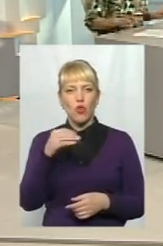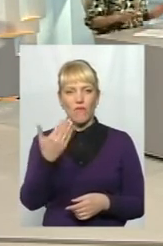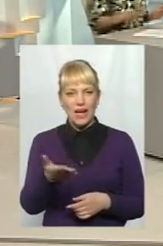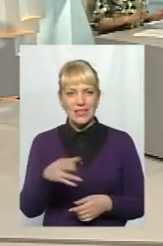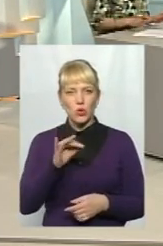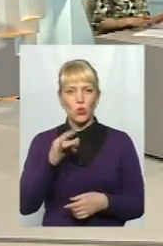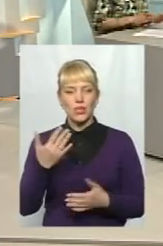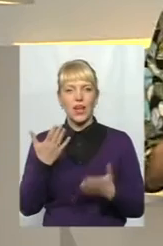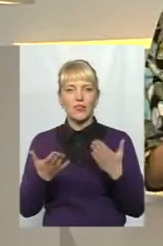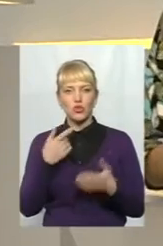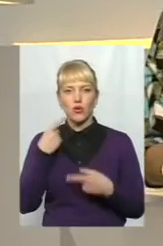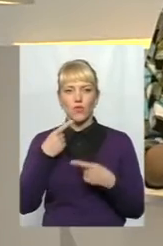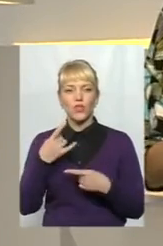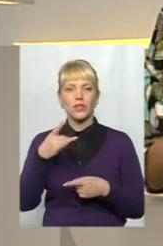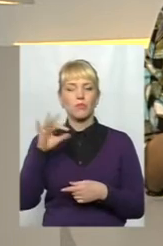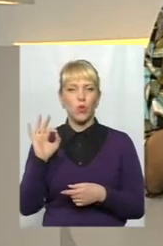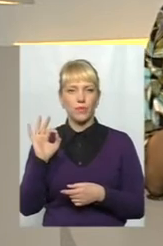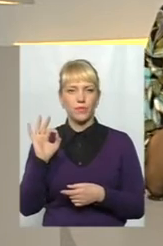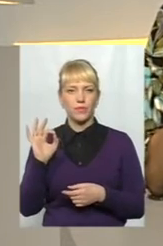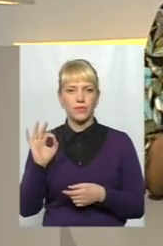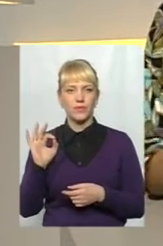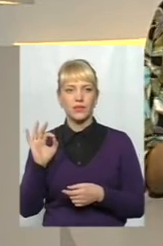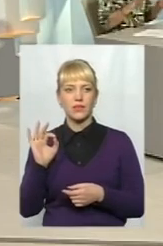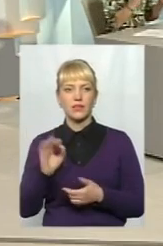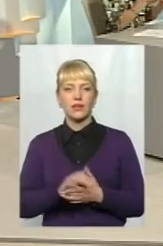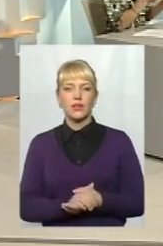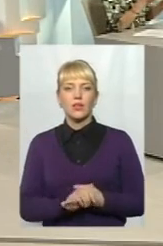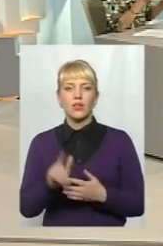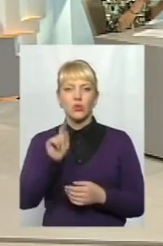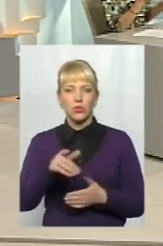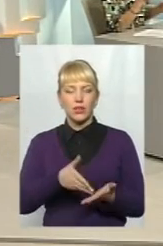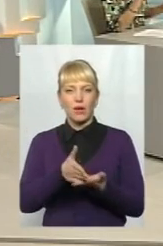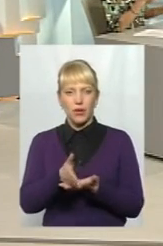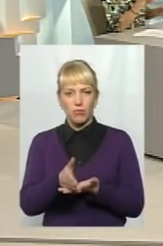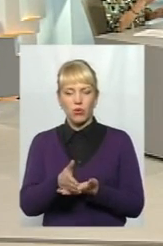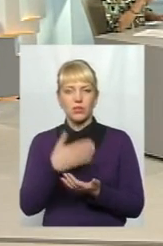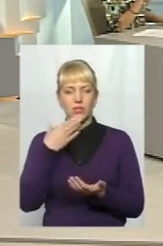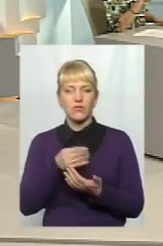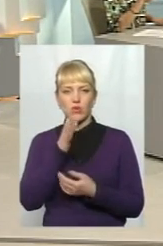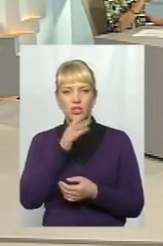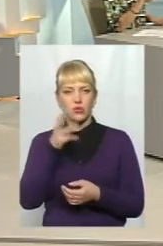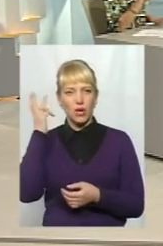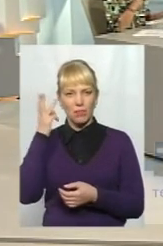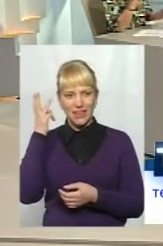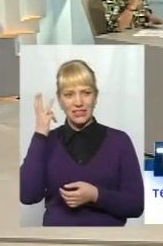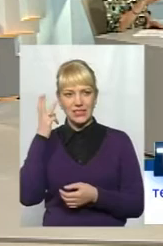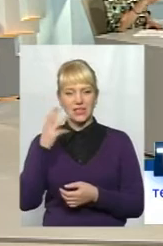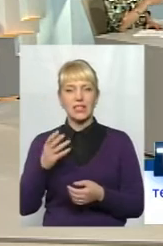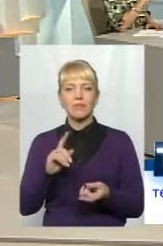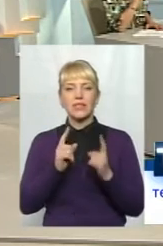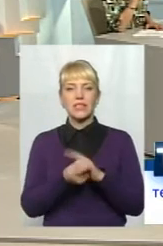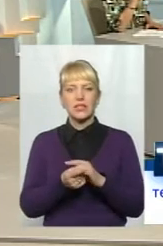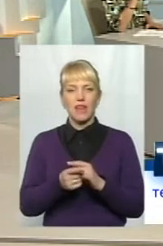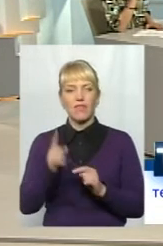Якщо зачепити той напрямок, свого часу Хмельницький став